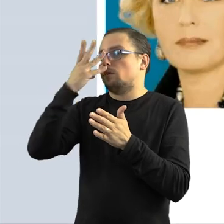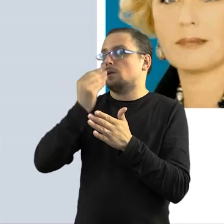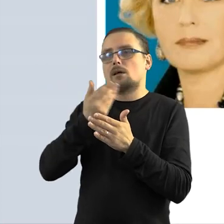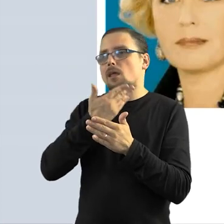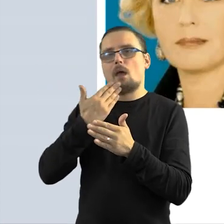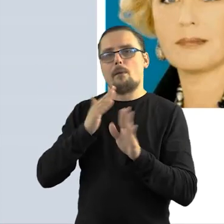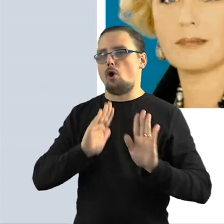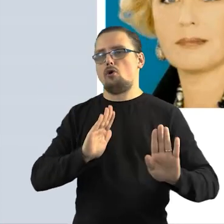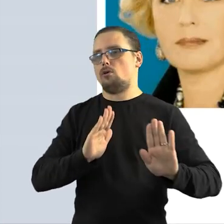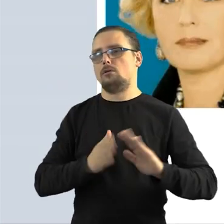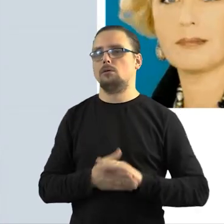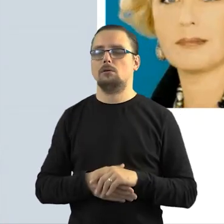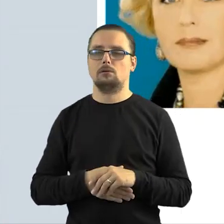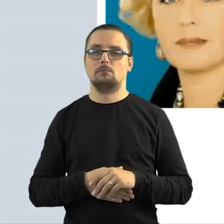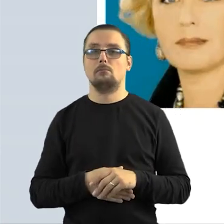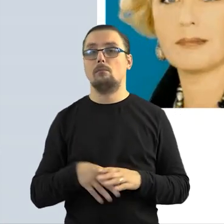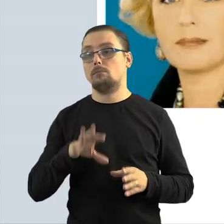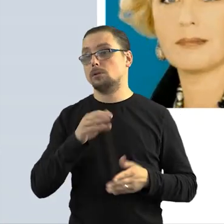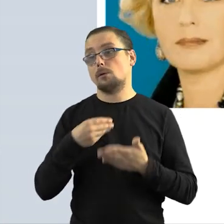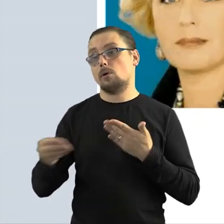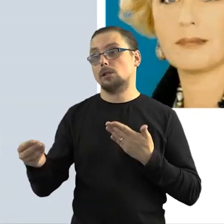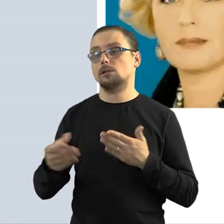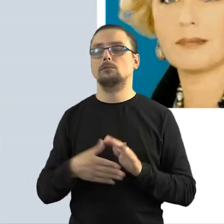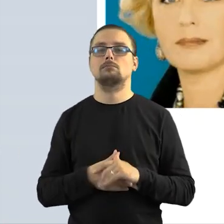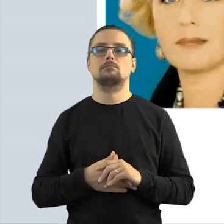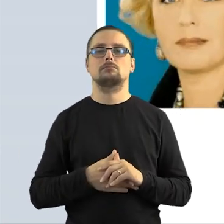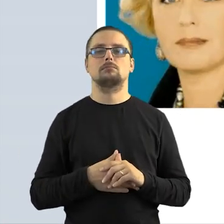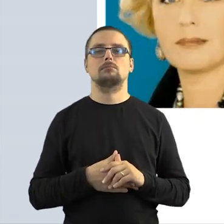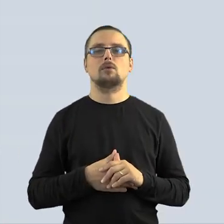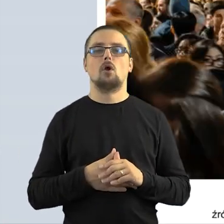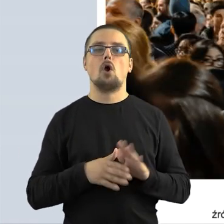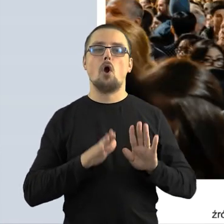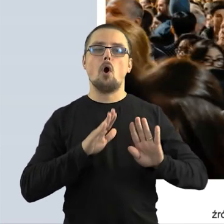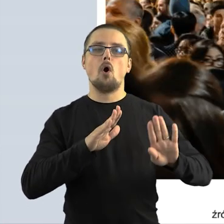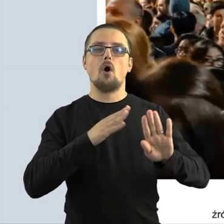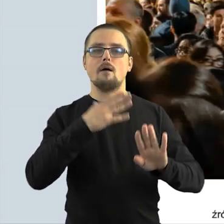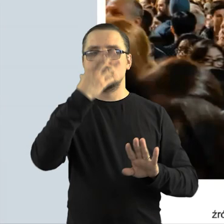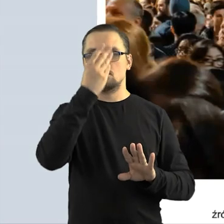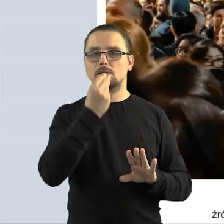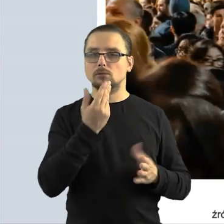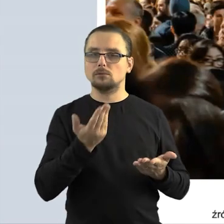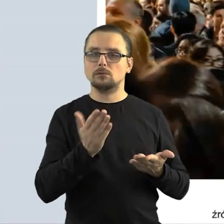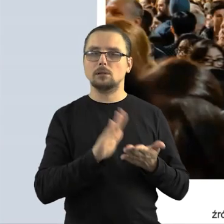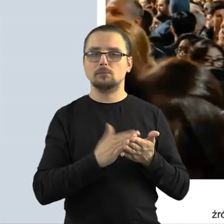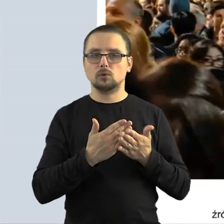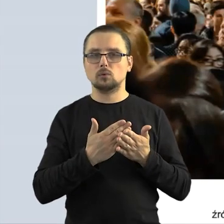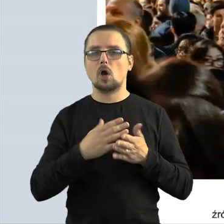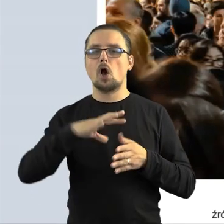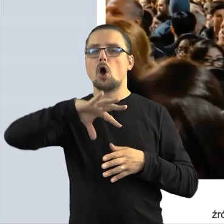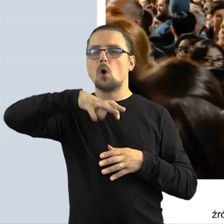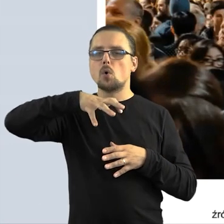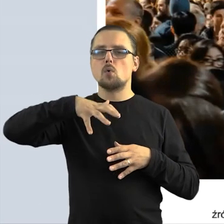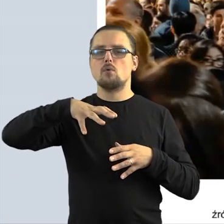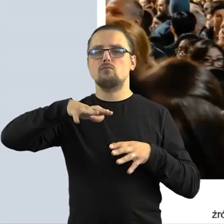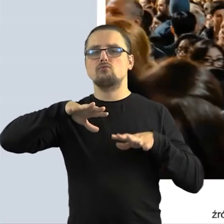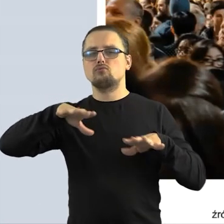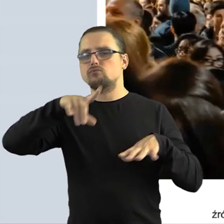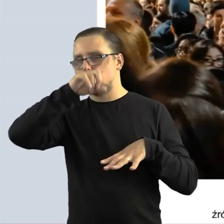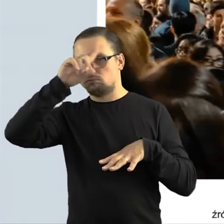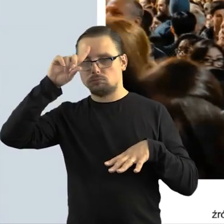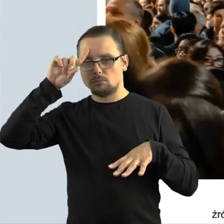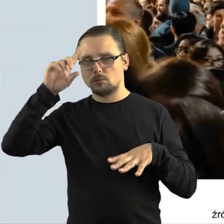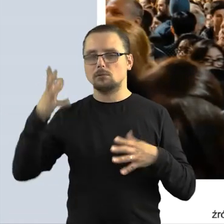rozpowszechnianie swojego wizerunku otrzymały zapłatę. Tutaj ochrona wizerunku nie obowiązuje. Ochrona wizerunku nie